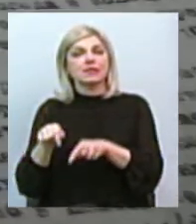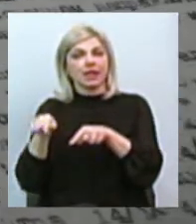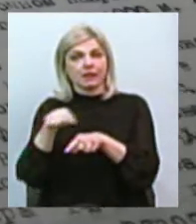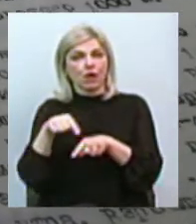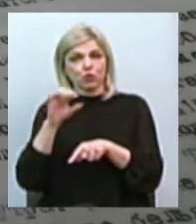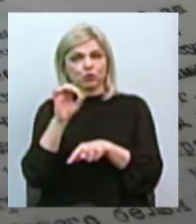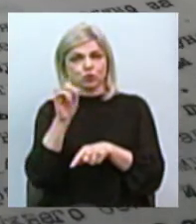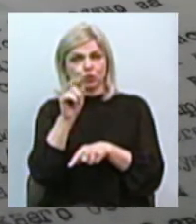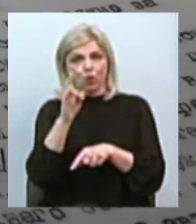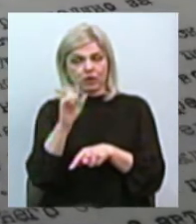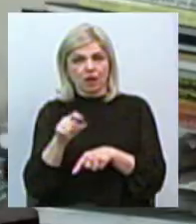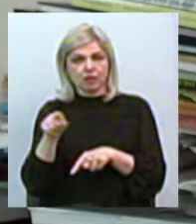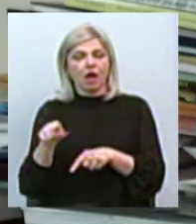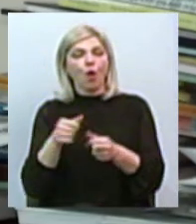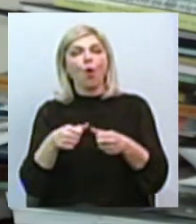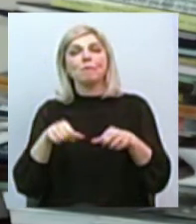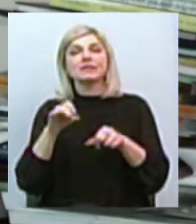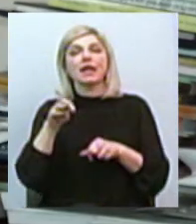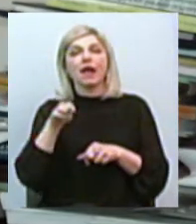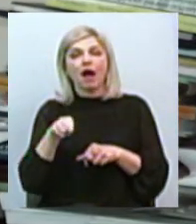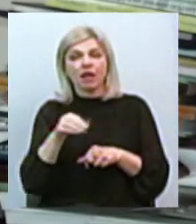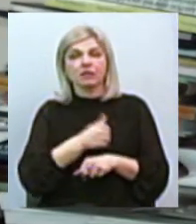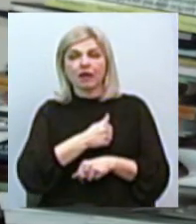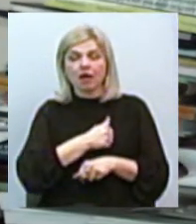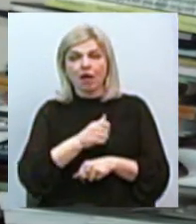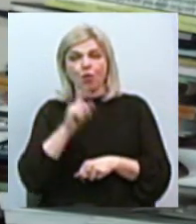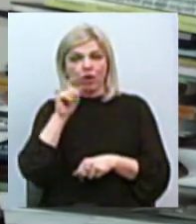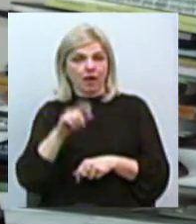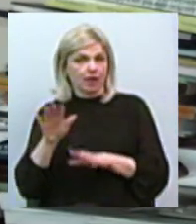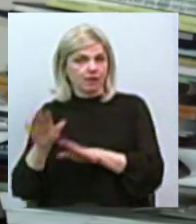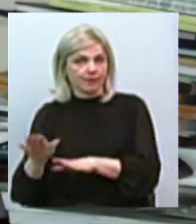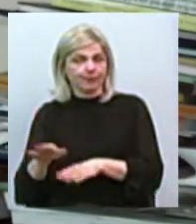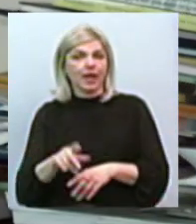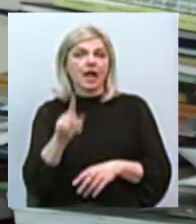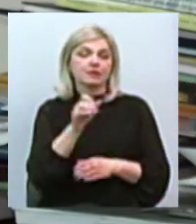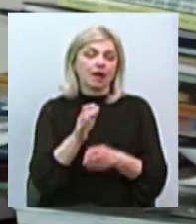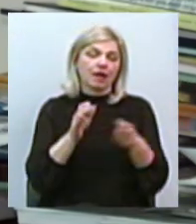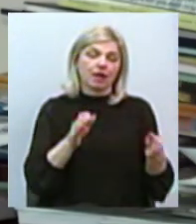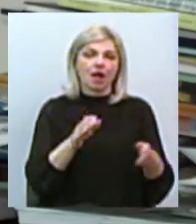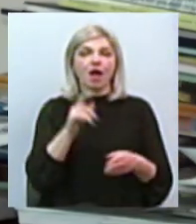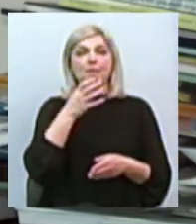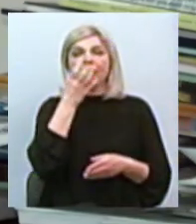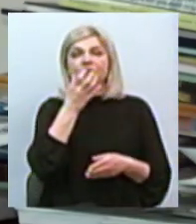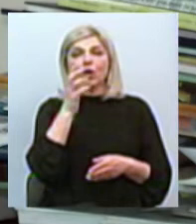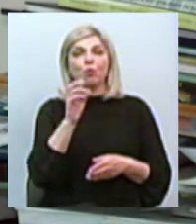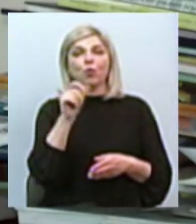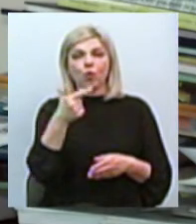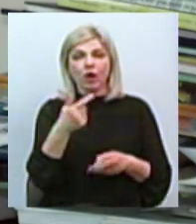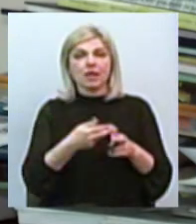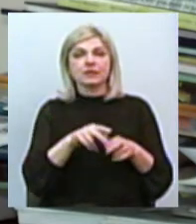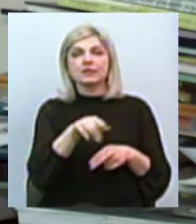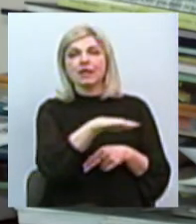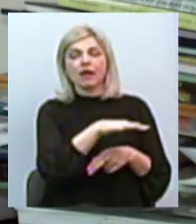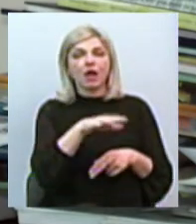Рейхскомісаріат Україна. А за Південним Бугом, на Схід, це була Трансністрія, тобто